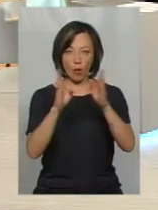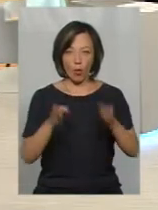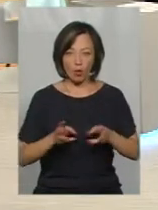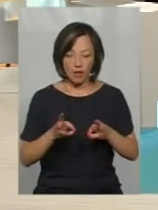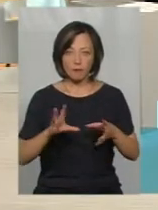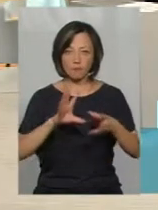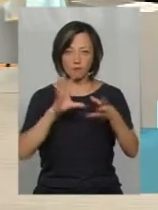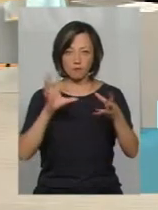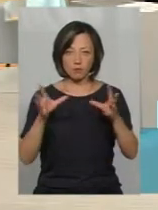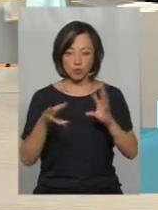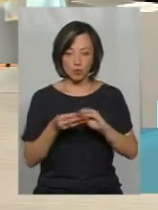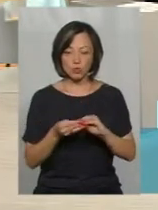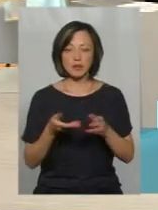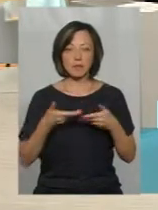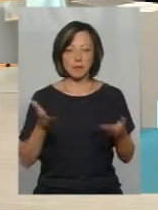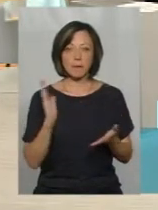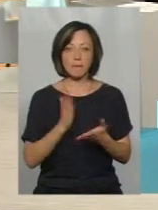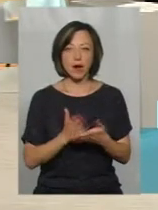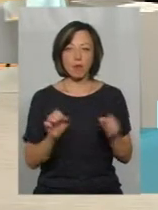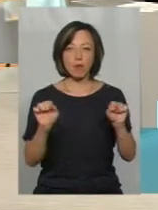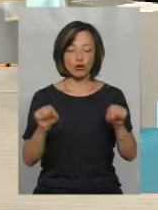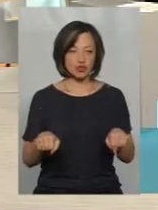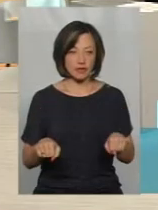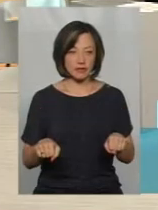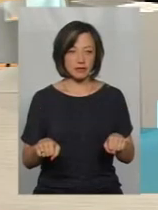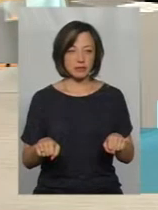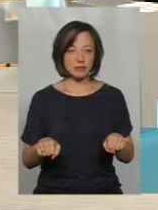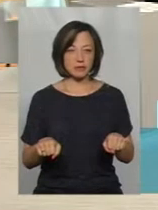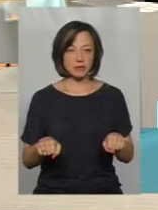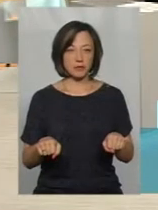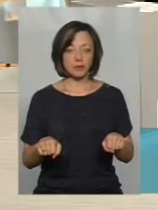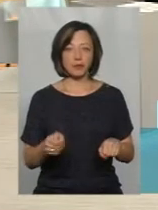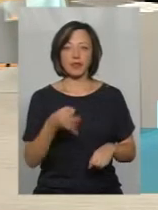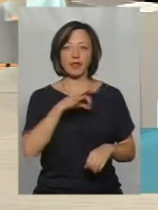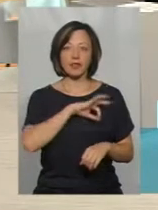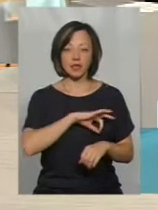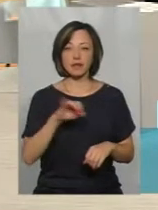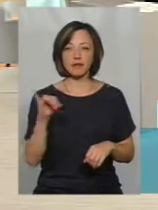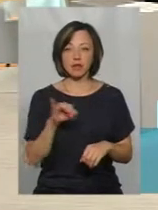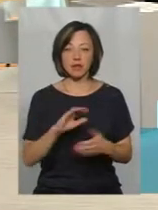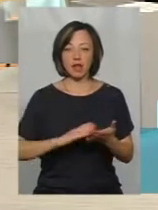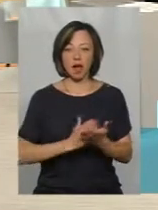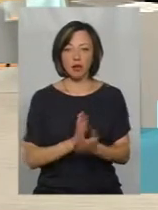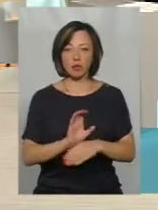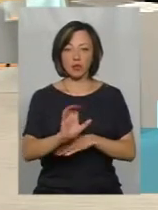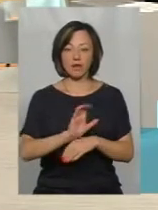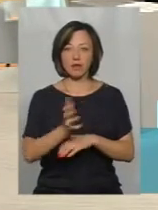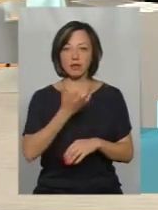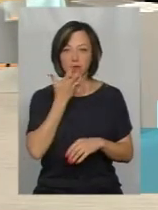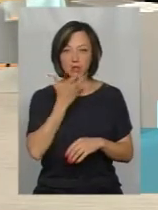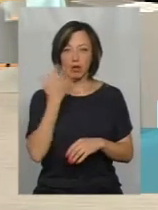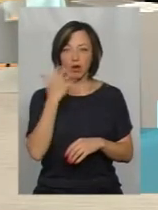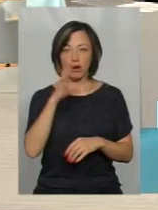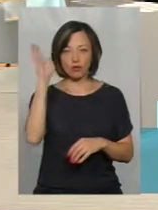У сукупності ми маємо можливість ефективно і якісно подавати тепло і